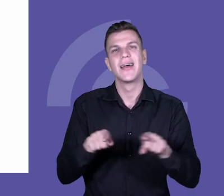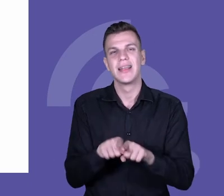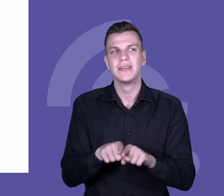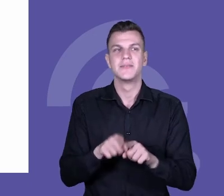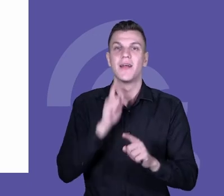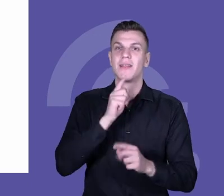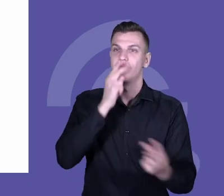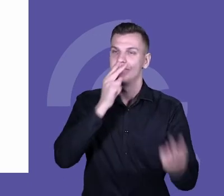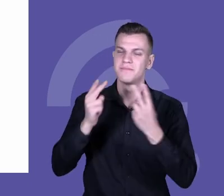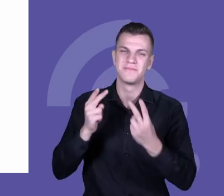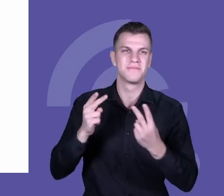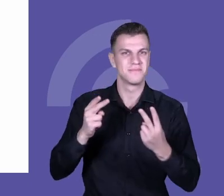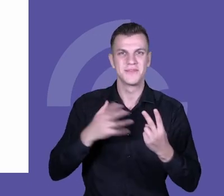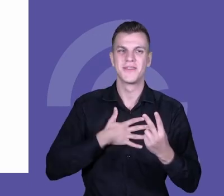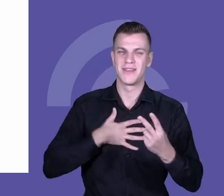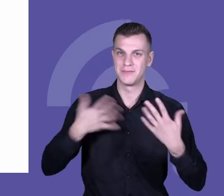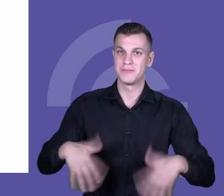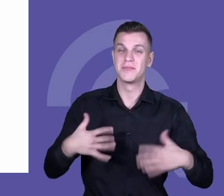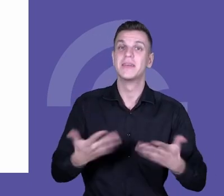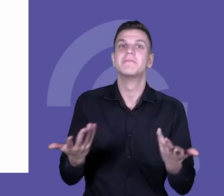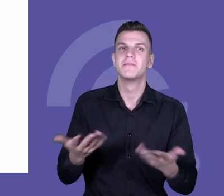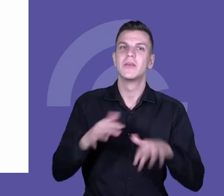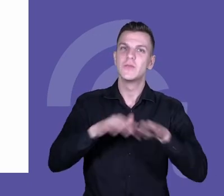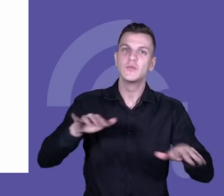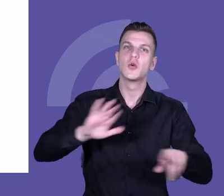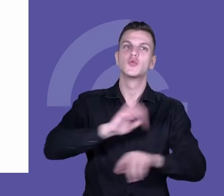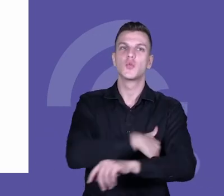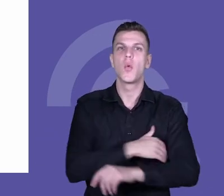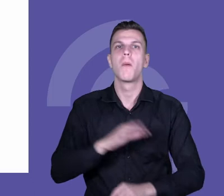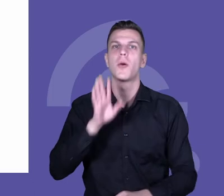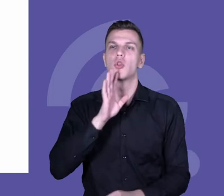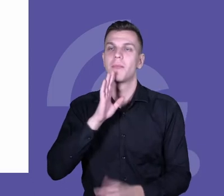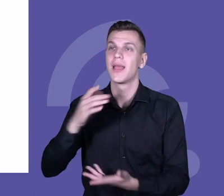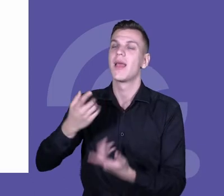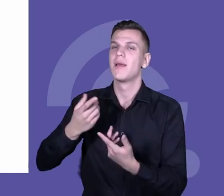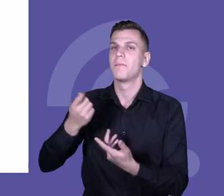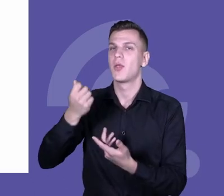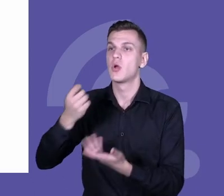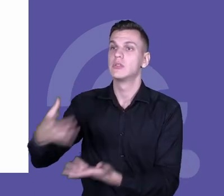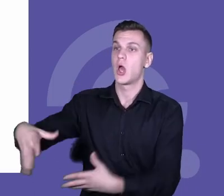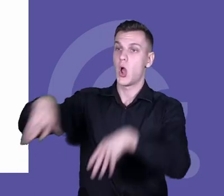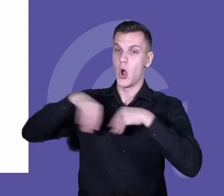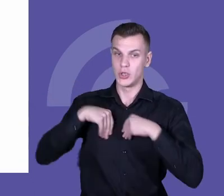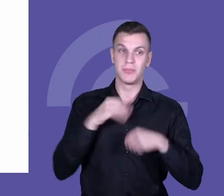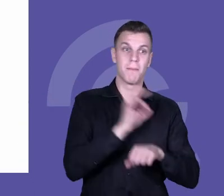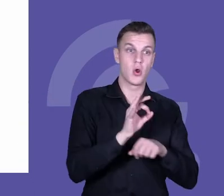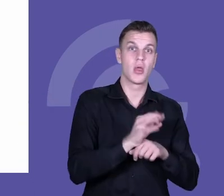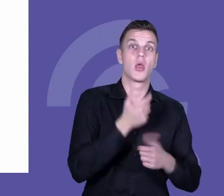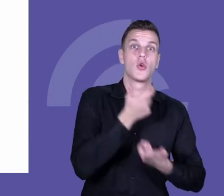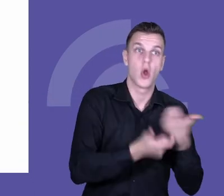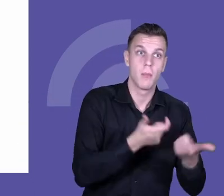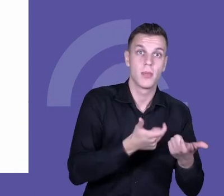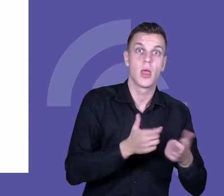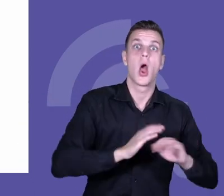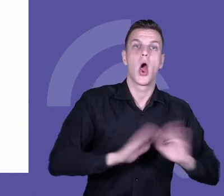zachęcające, to to, że wiele szkół się nie zatrzymało na tym etapie środków otrzymanych z projektu, ale poszły dużo dalej i